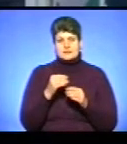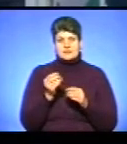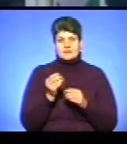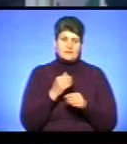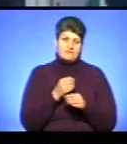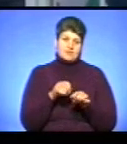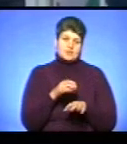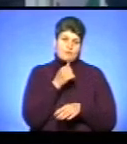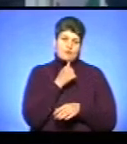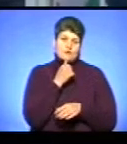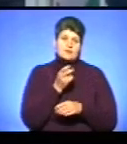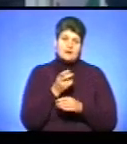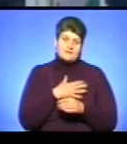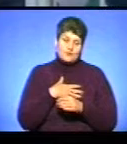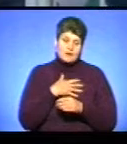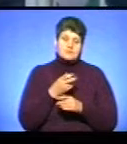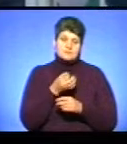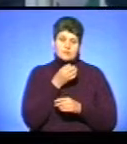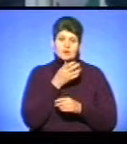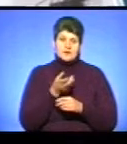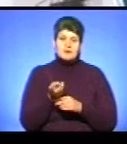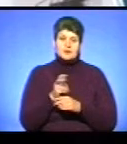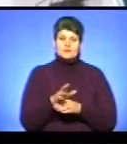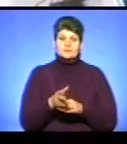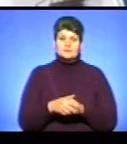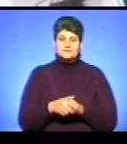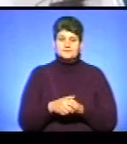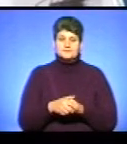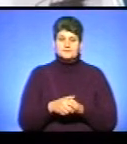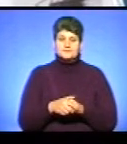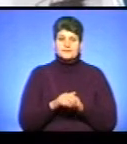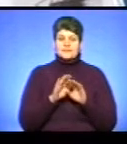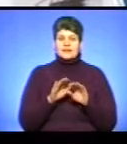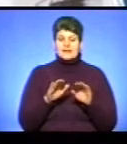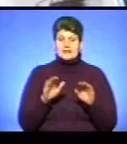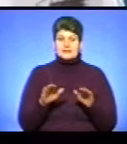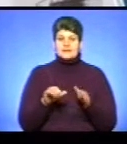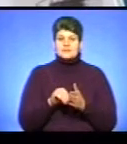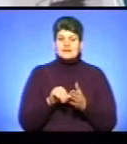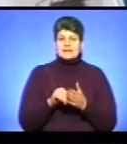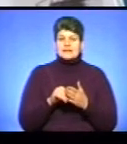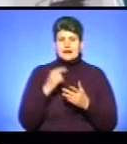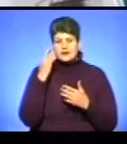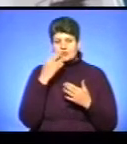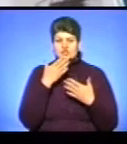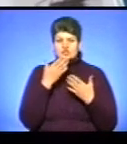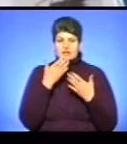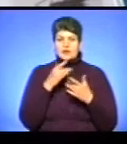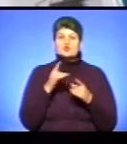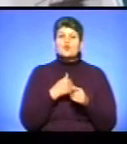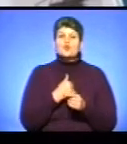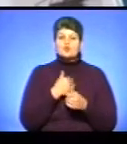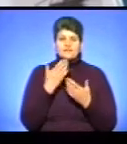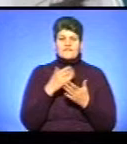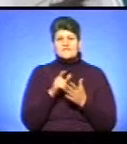мені сподобалося. Надіюся, я прийняв. Діти представляються і читають те, що вони хочуть прочитати.